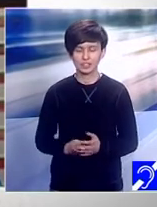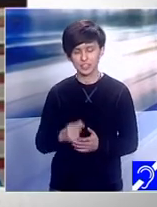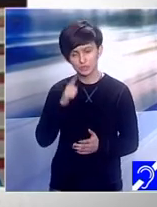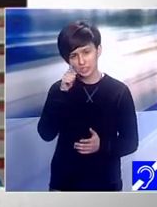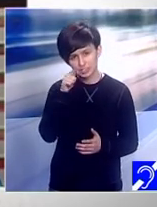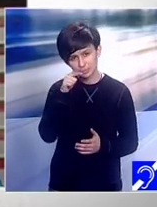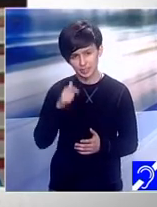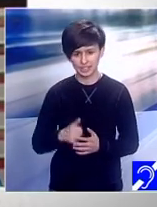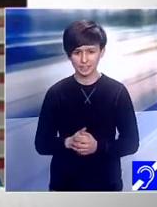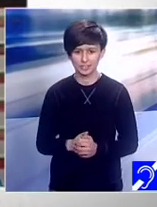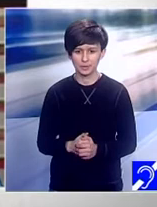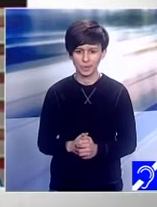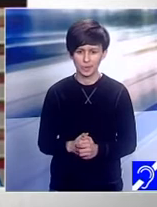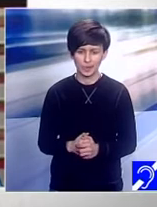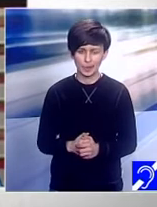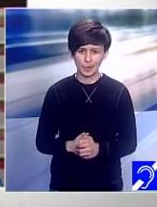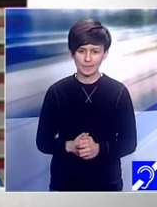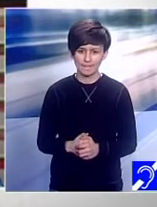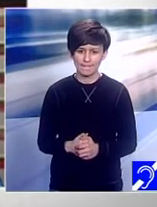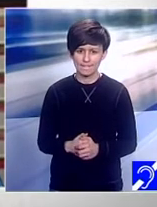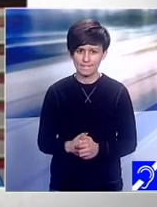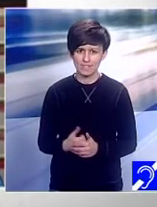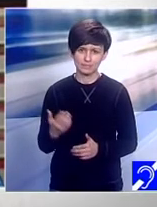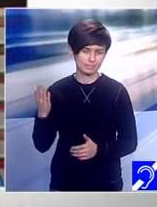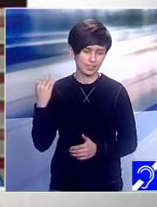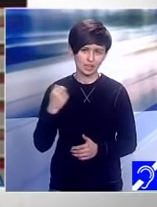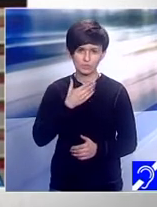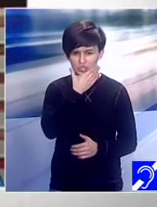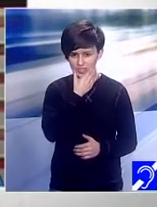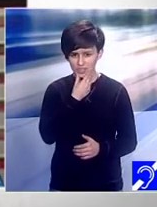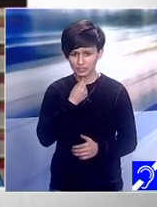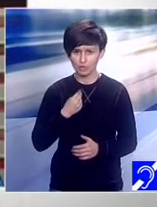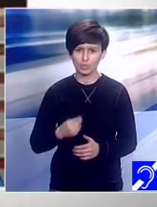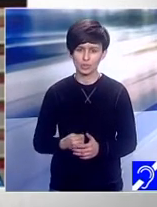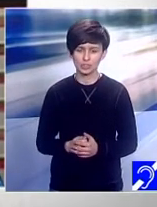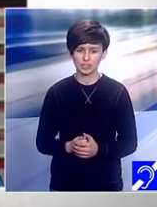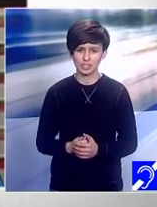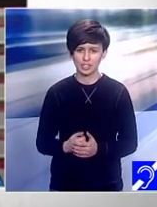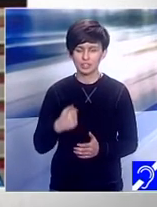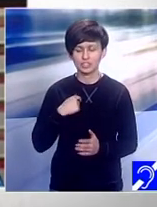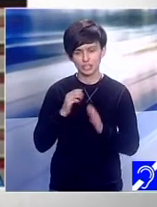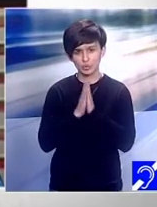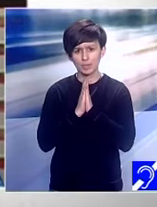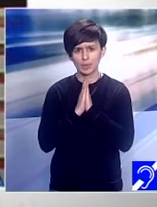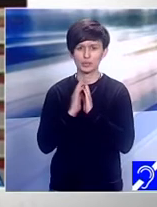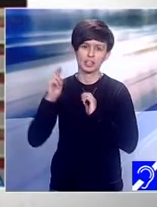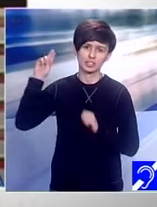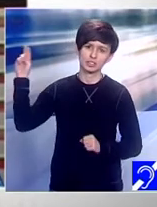Poate să fie că a fost ceva emoții. M-am lucrat la Dumnezeu să mă ciudă să tec.